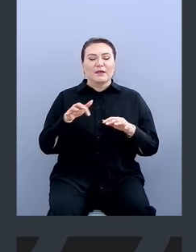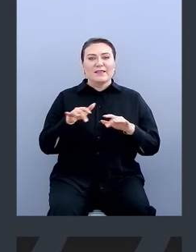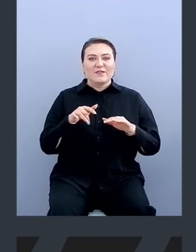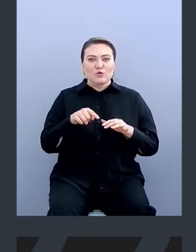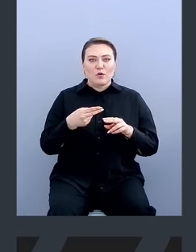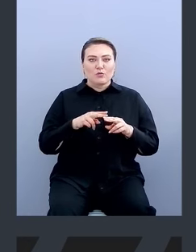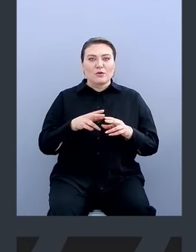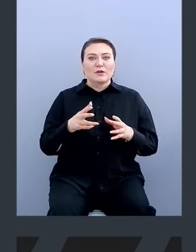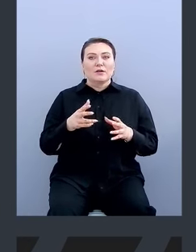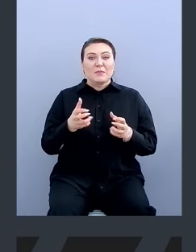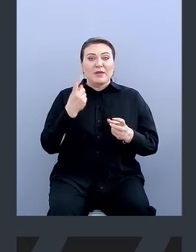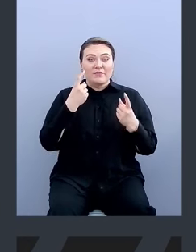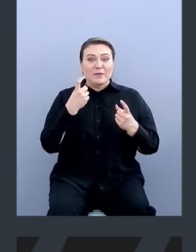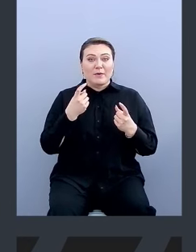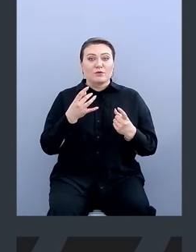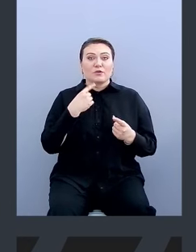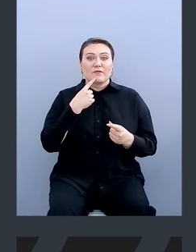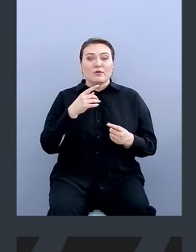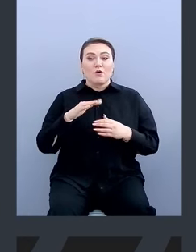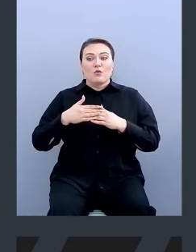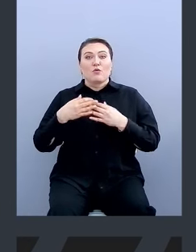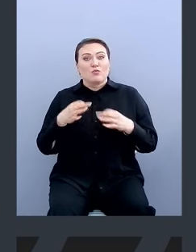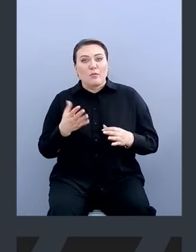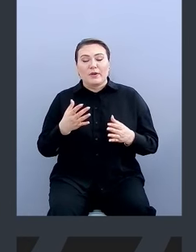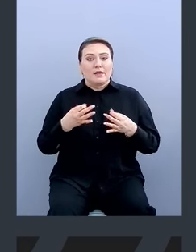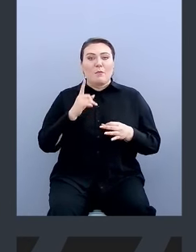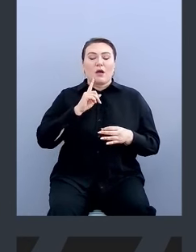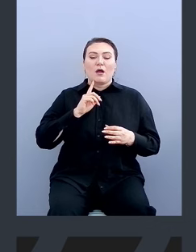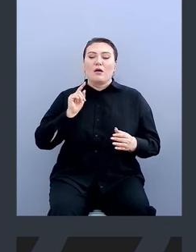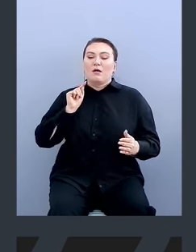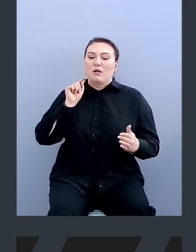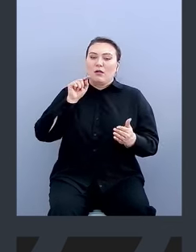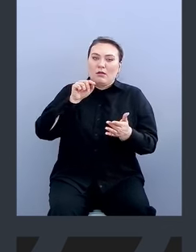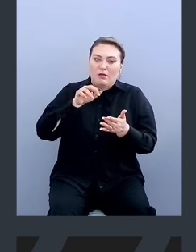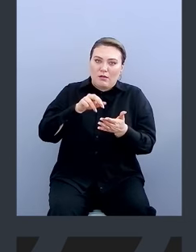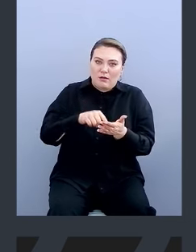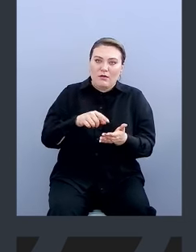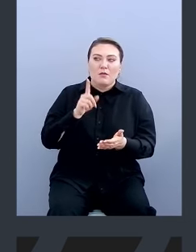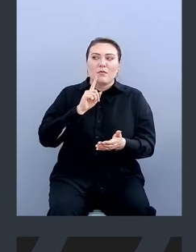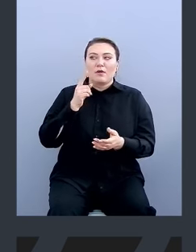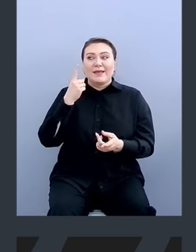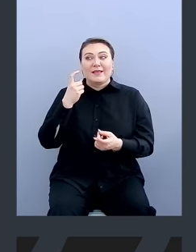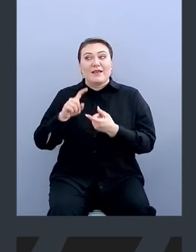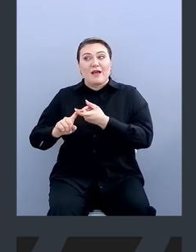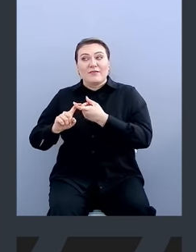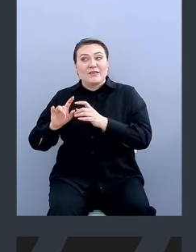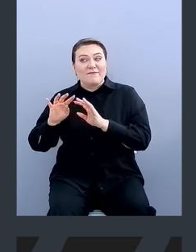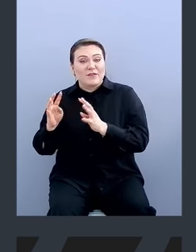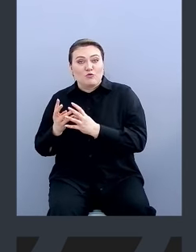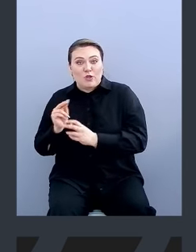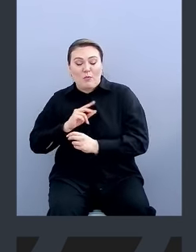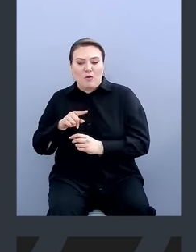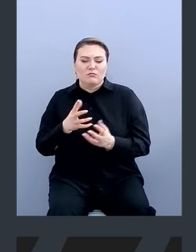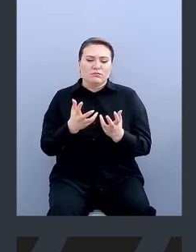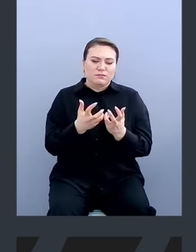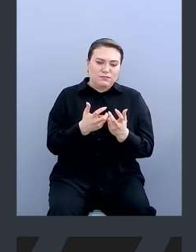решение о состоянии устройства, у него же пока информация дойдет о том, что антивирус не работает, пока он все очки